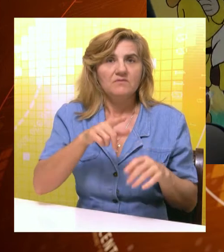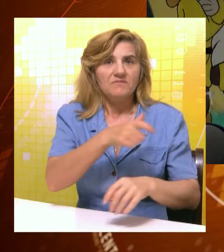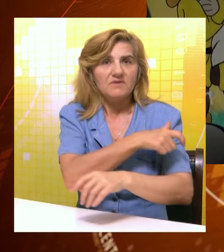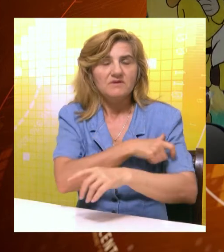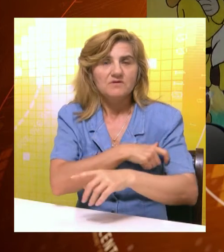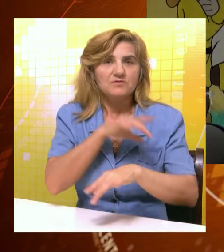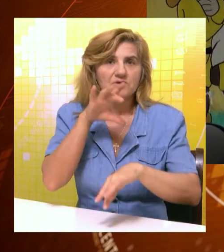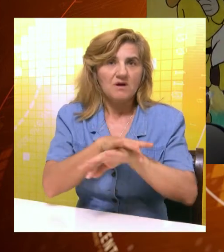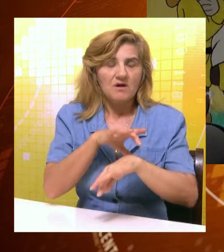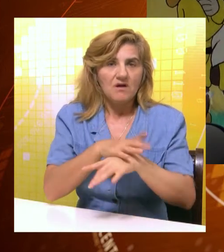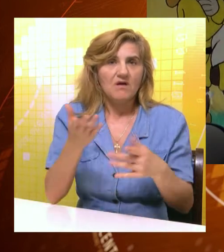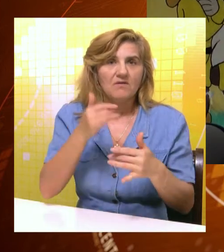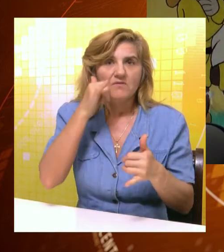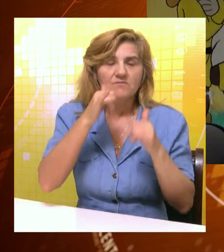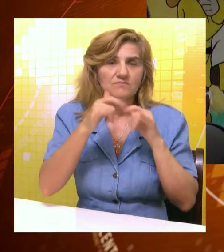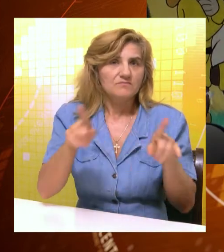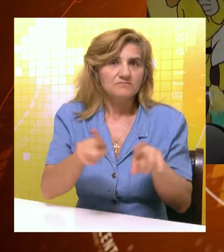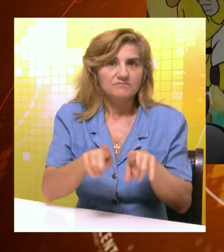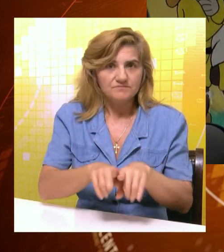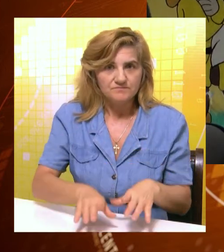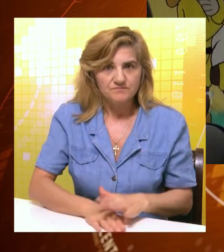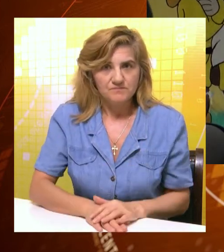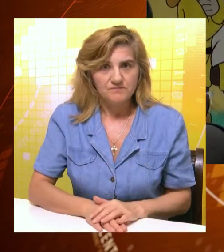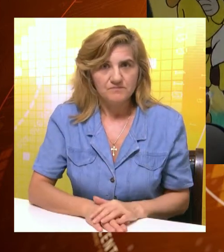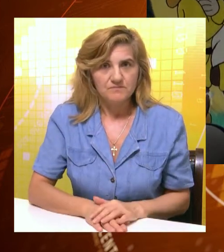obratiti dežurnom lekaru u mestu boravka.